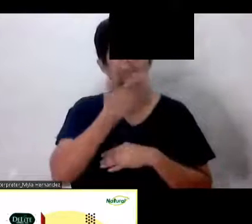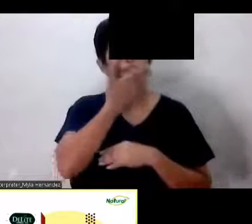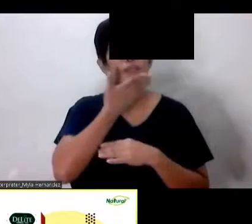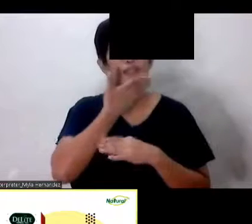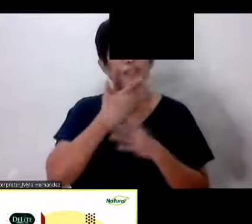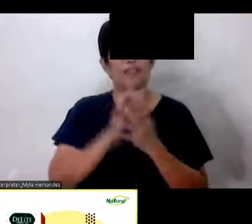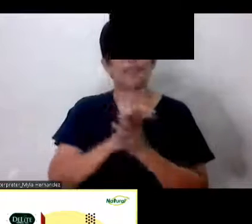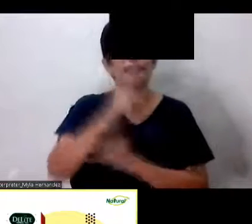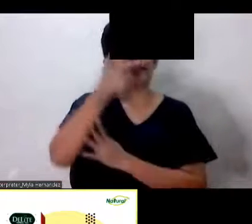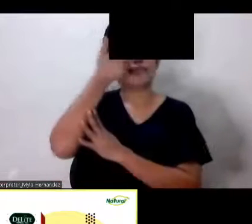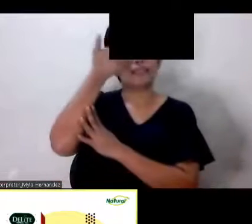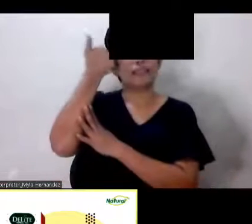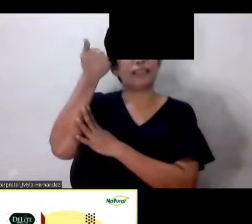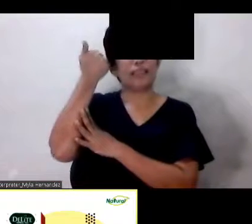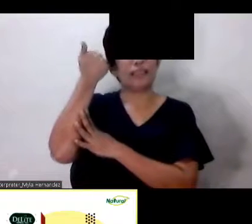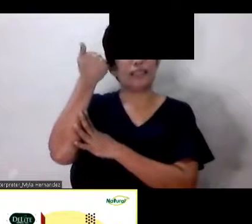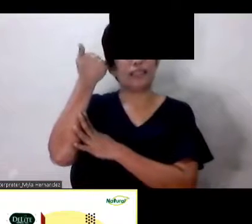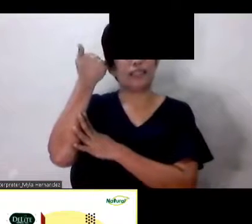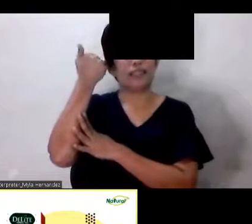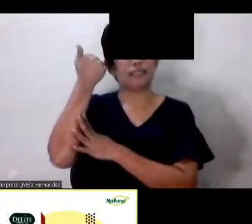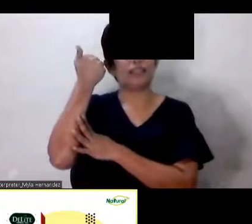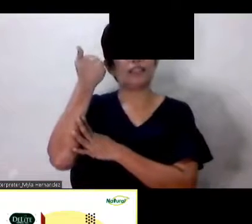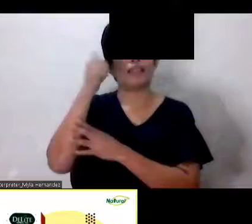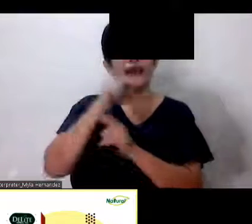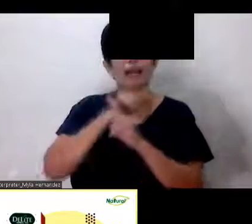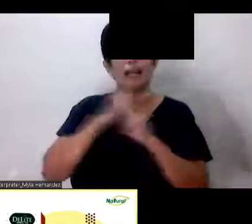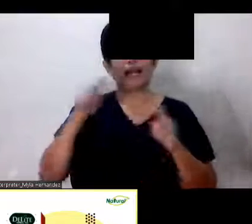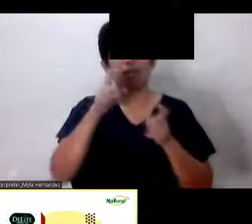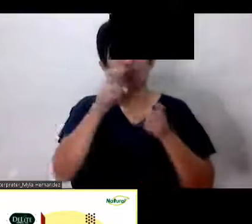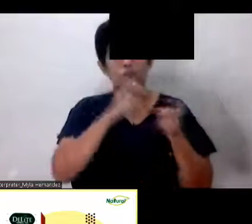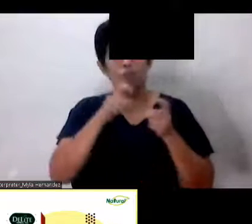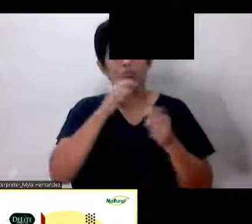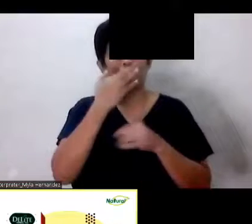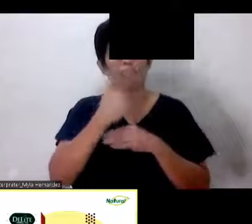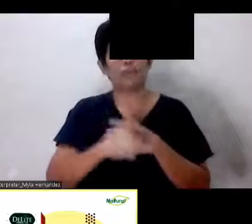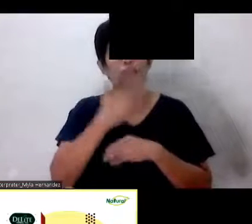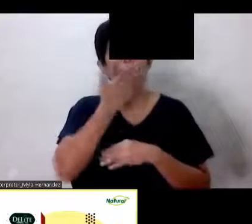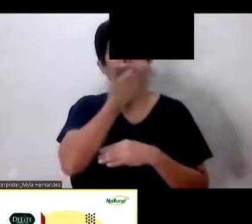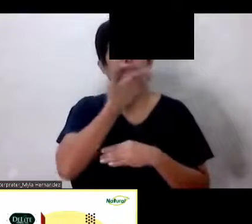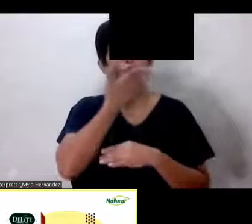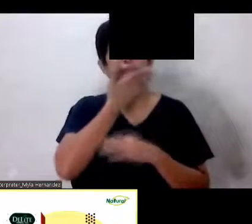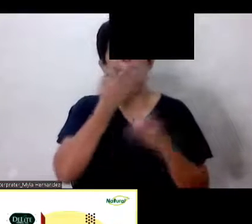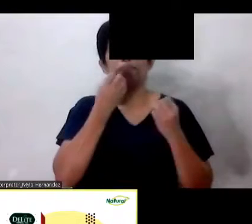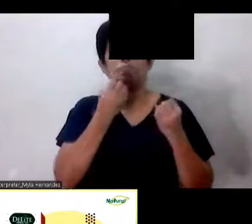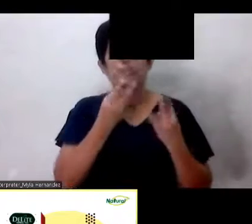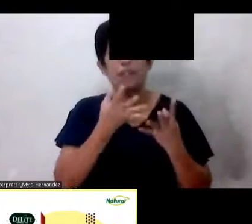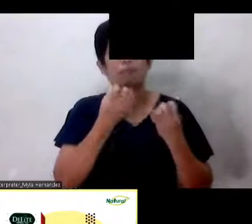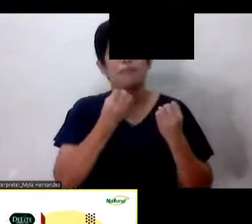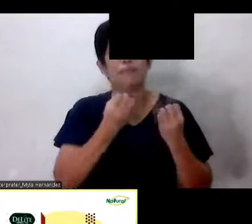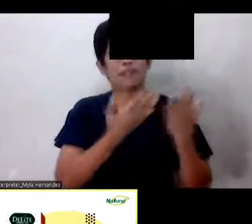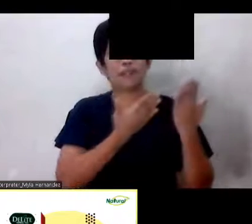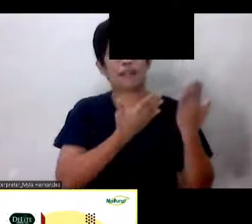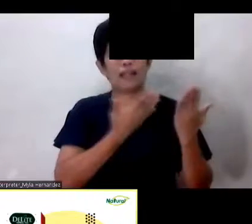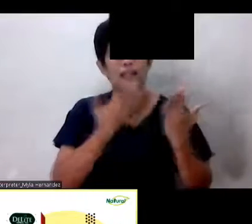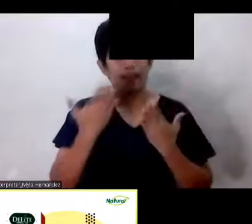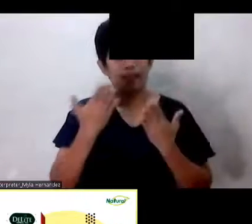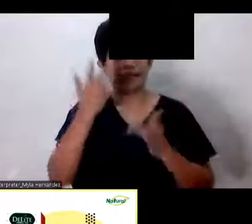Ang Uncontrolled blood sugar Ay may maraming dalang sakit Okay